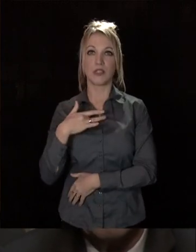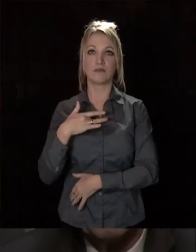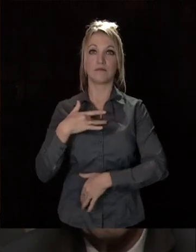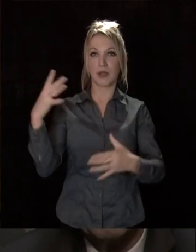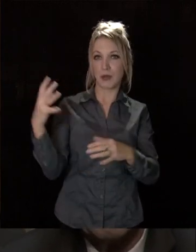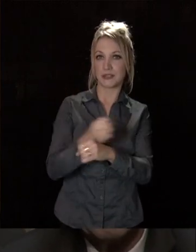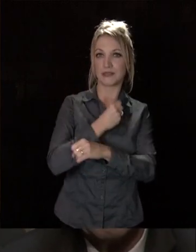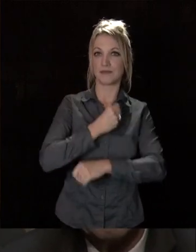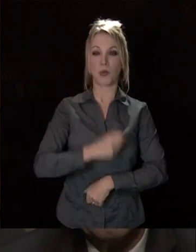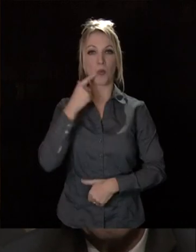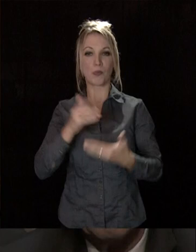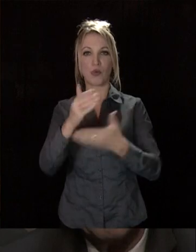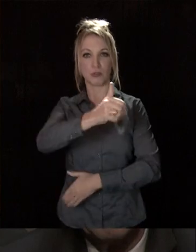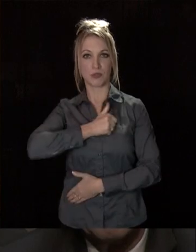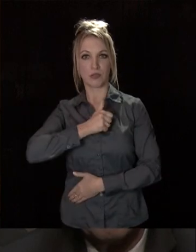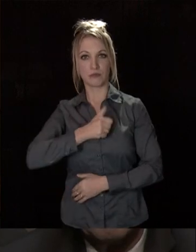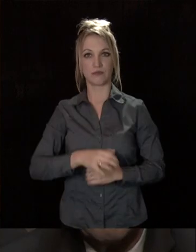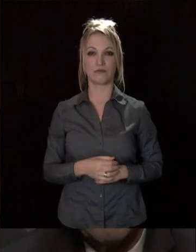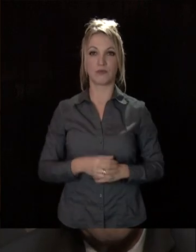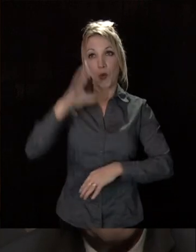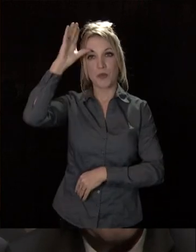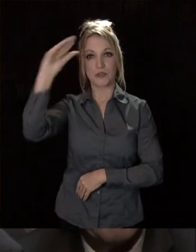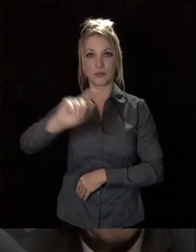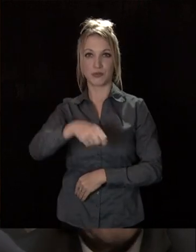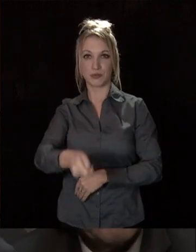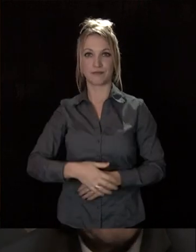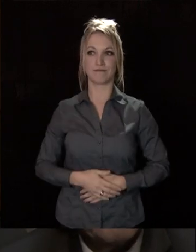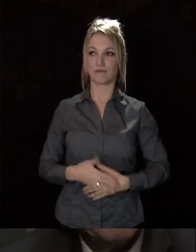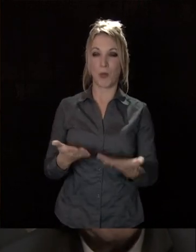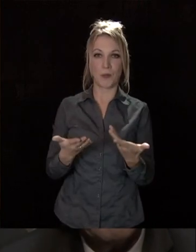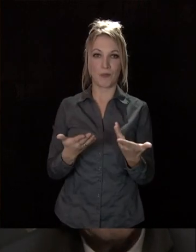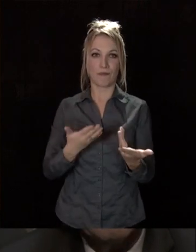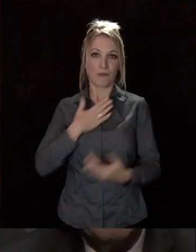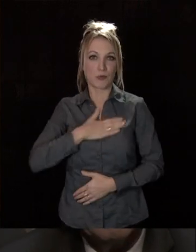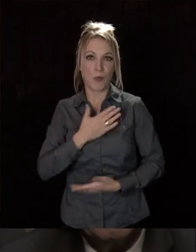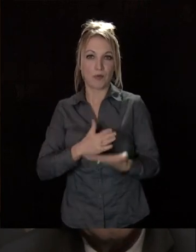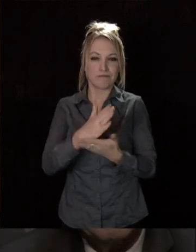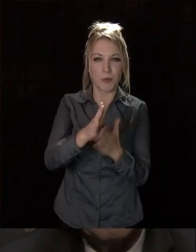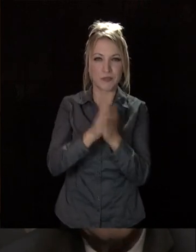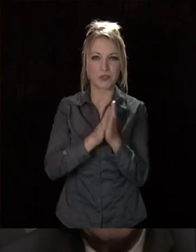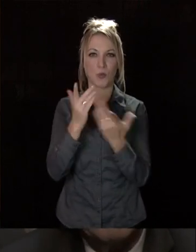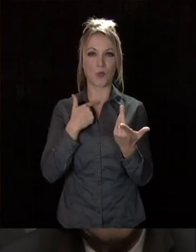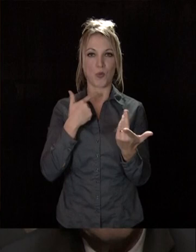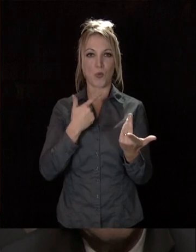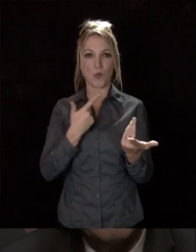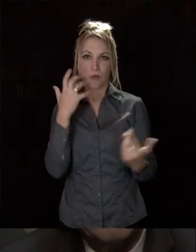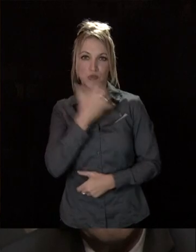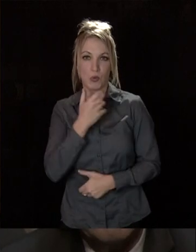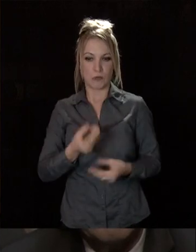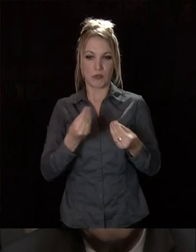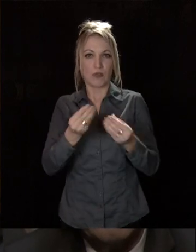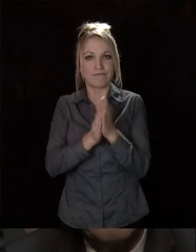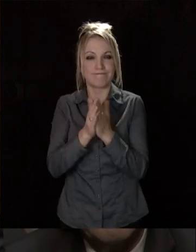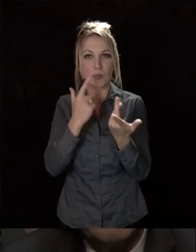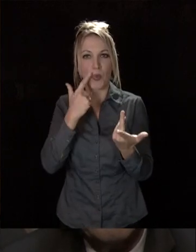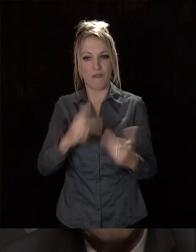réussite dans vos projets personnels et professionnels, l'enthousiasme d'entreprendre, la convivialité comme moteur de la vie